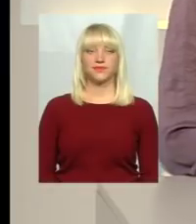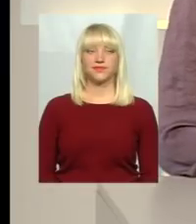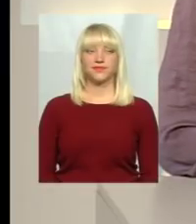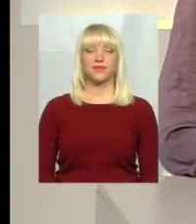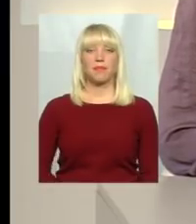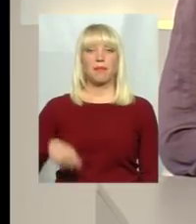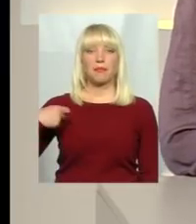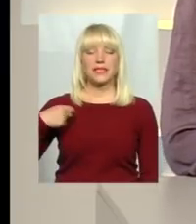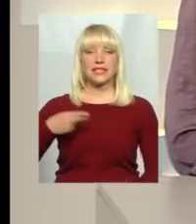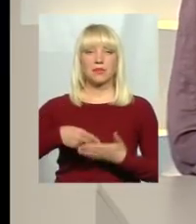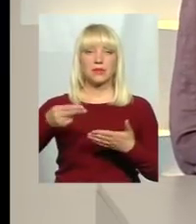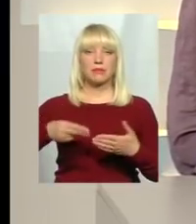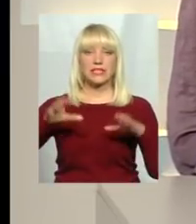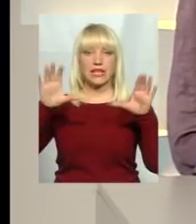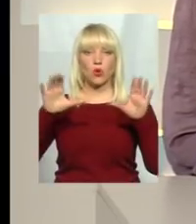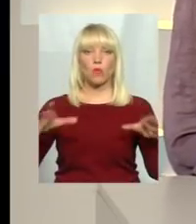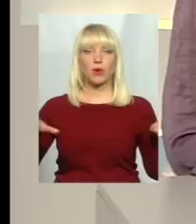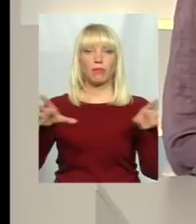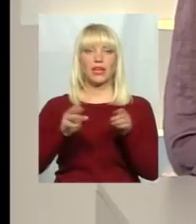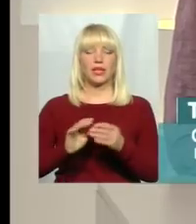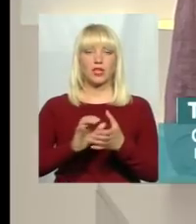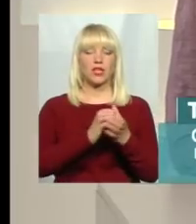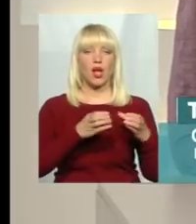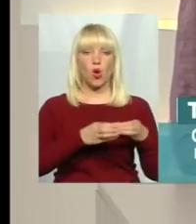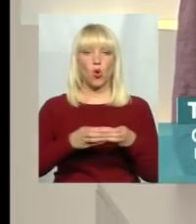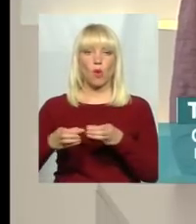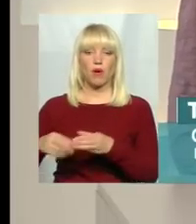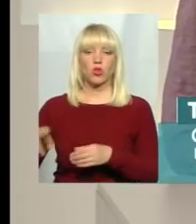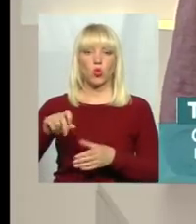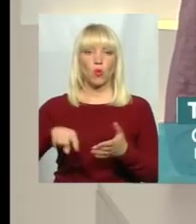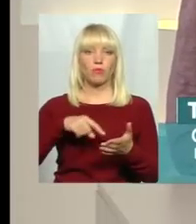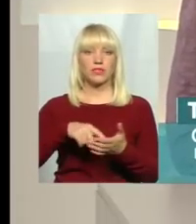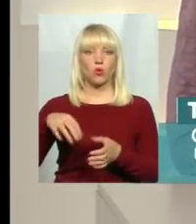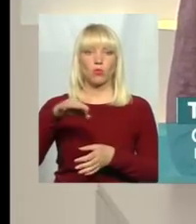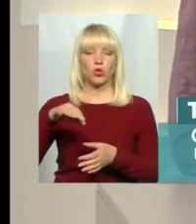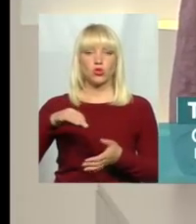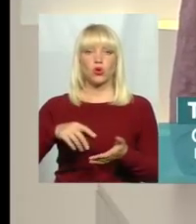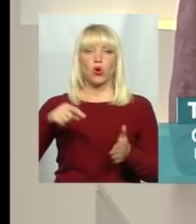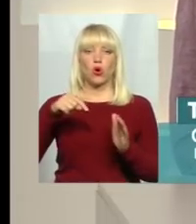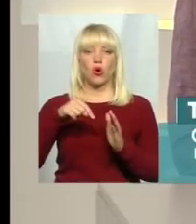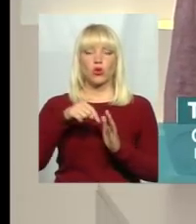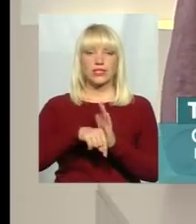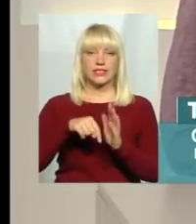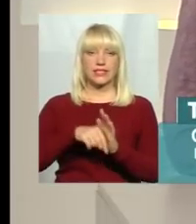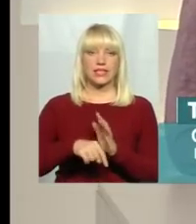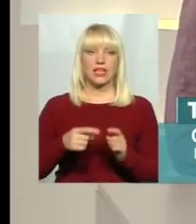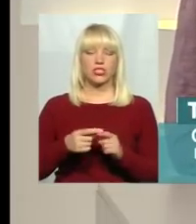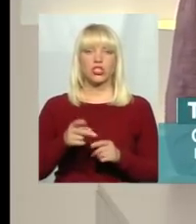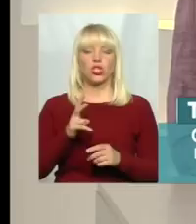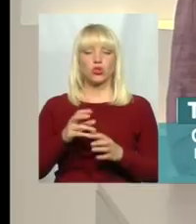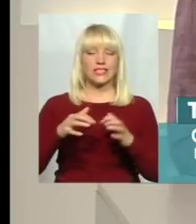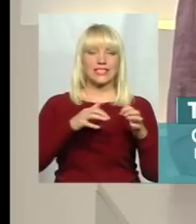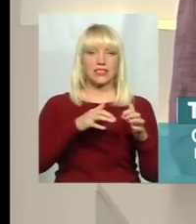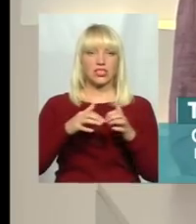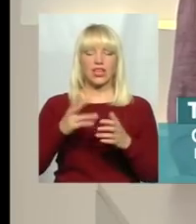Президент підписав закон про приєднання громад до міст обласного значення, про силу тяжіння одних до одних, у кого вона сильніша і